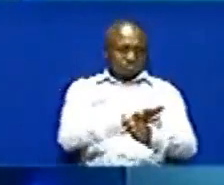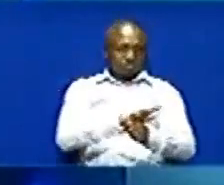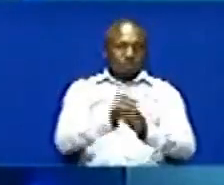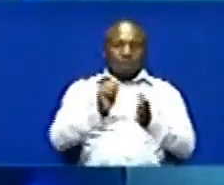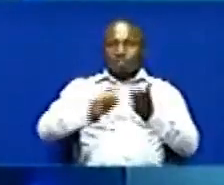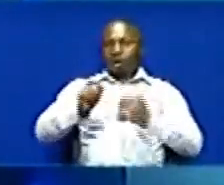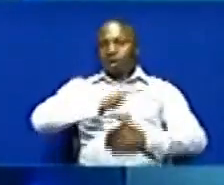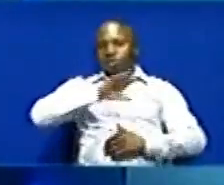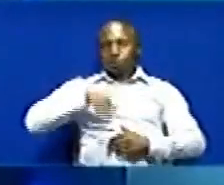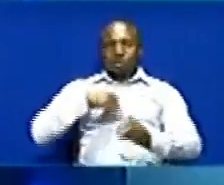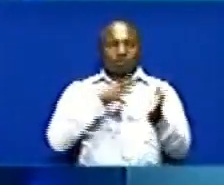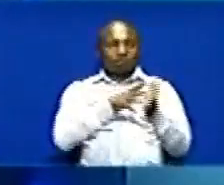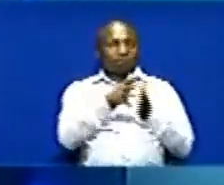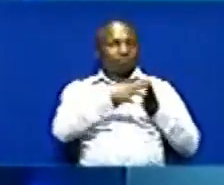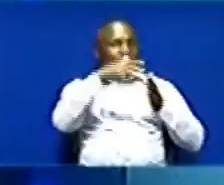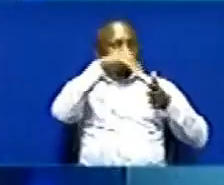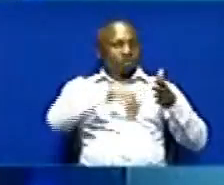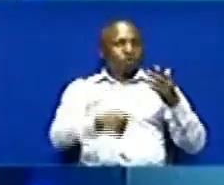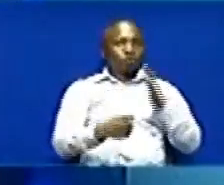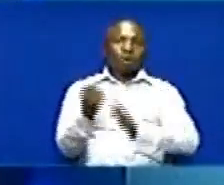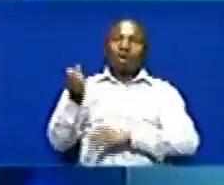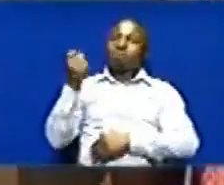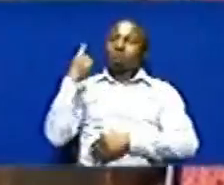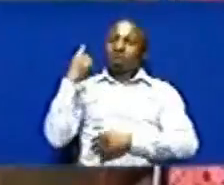Mbata Anamaelezo zaidi kutoka mbea